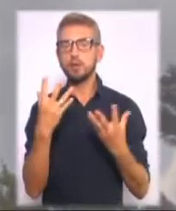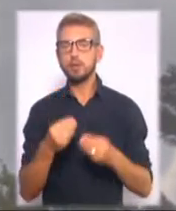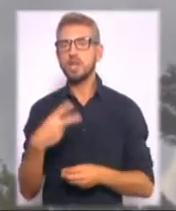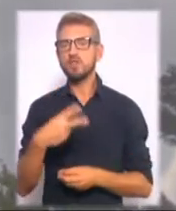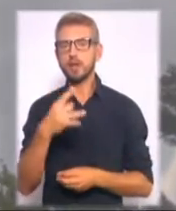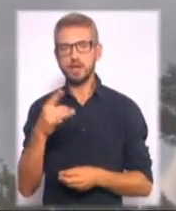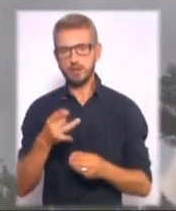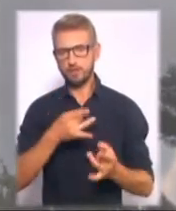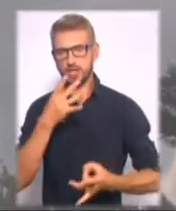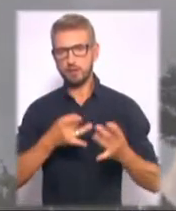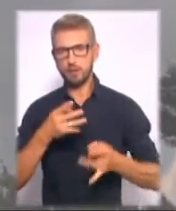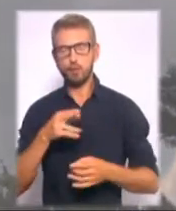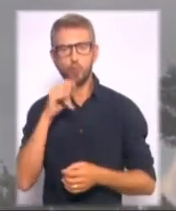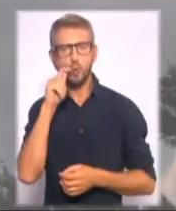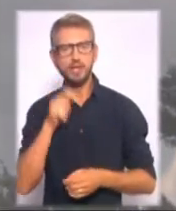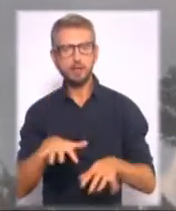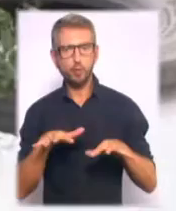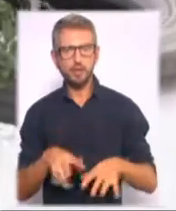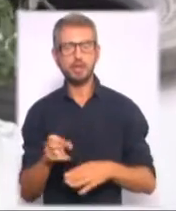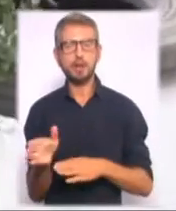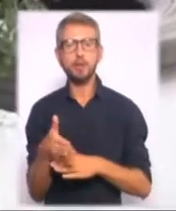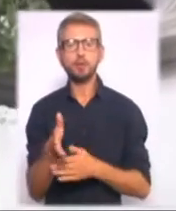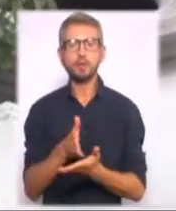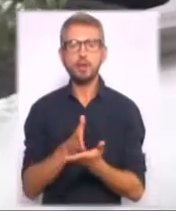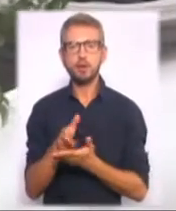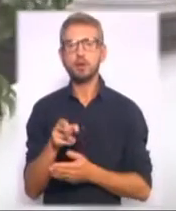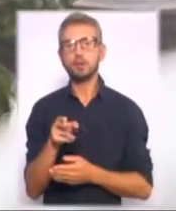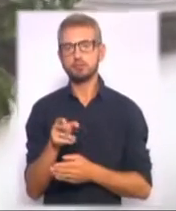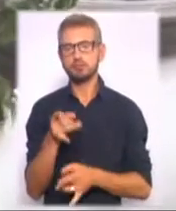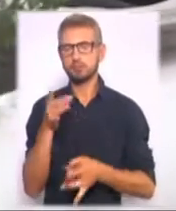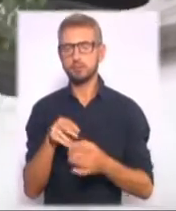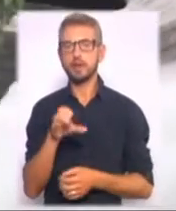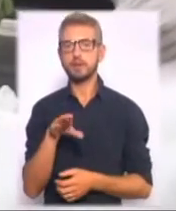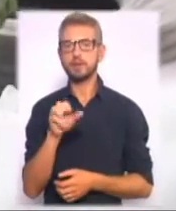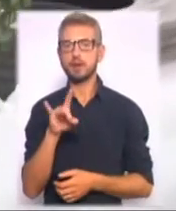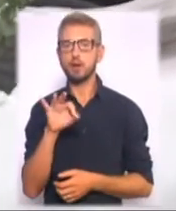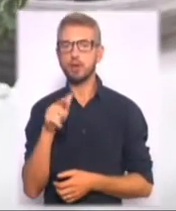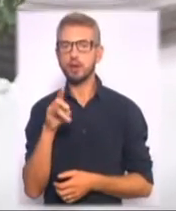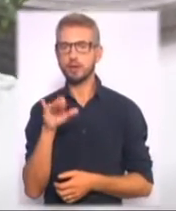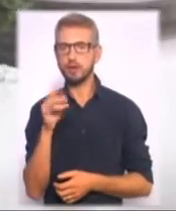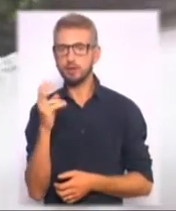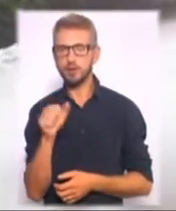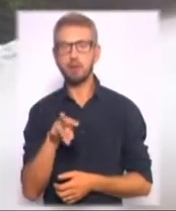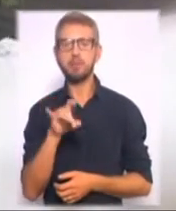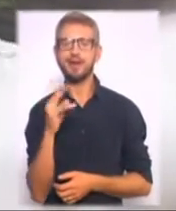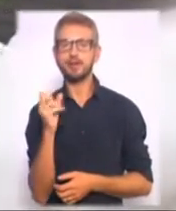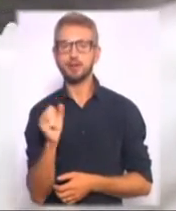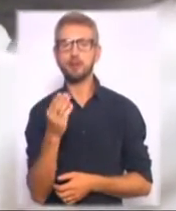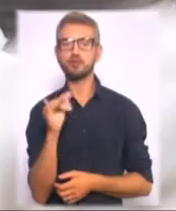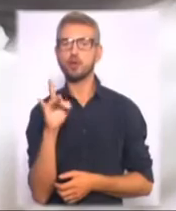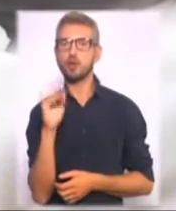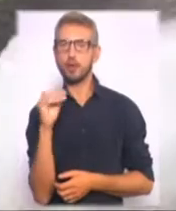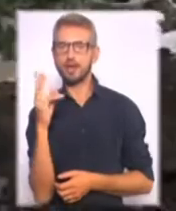українських позиціях. На Маріупольському напрямку гатили по Старогнатівці, Мар'їнці, Широкиному та Водяному. У Станиці